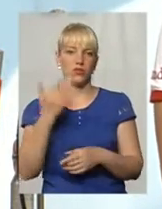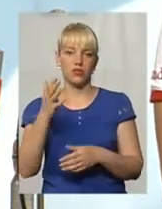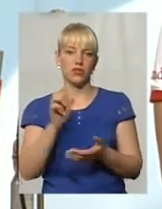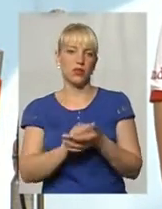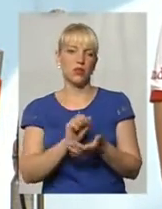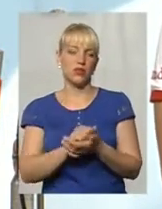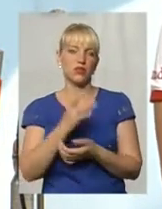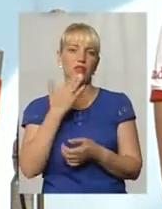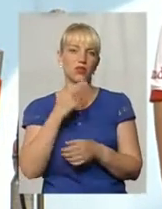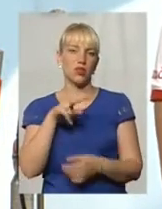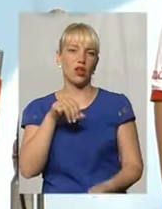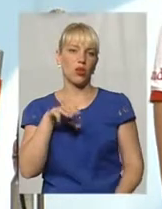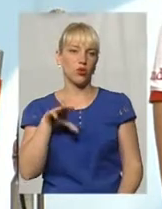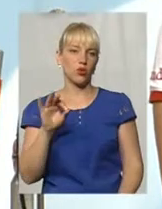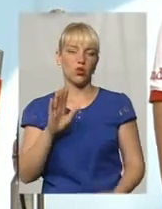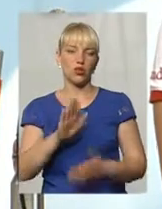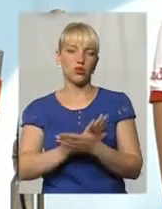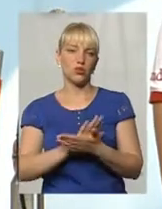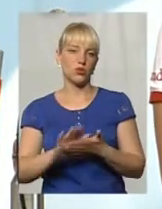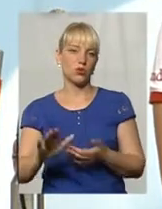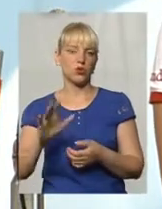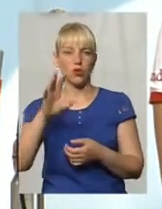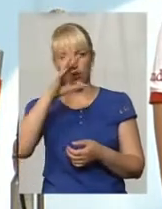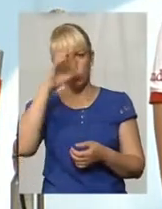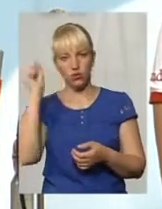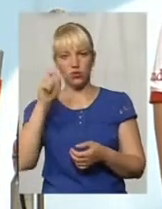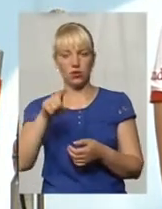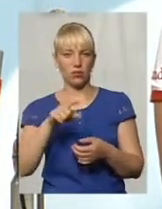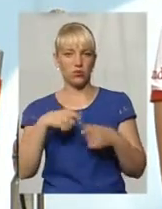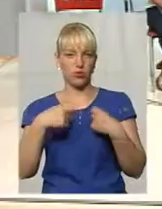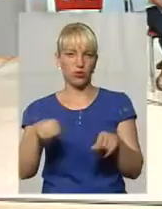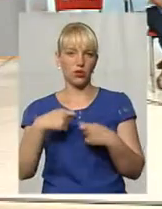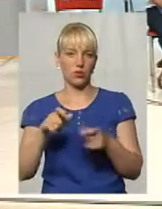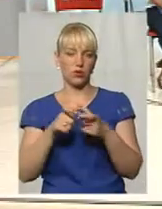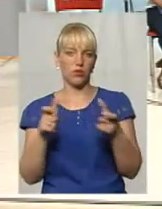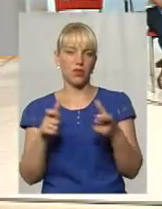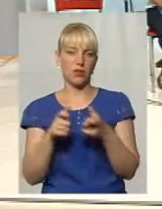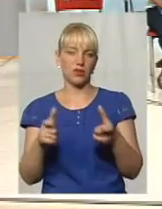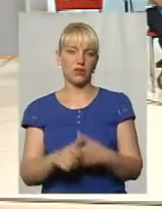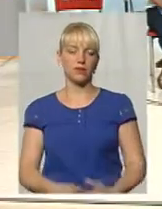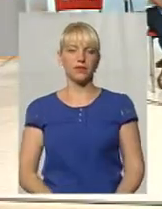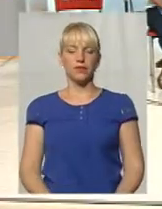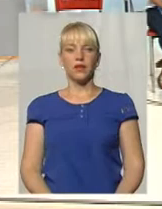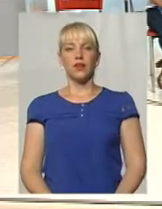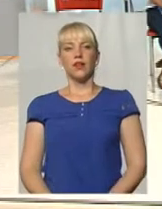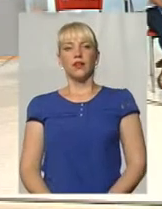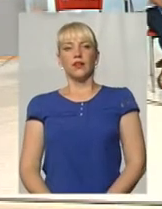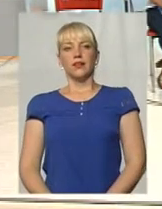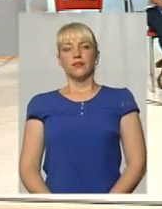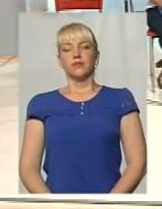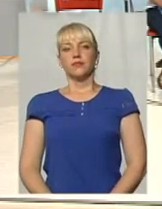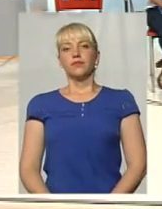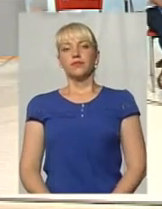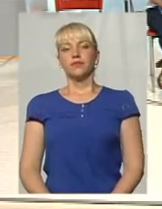національною лотереєю. І вони тільки суто вночі продають білети. Дякую за коментар. Власне, скажіть, будь ласка,